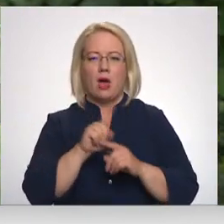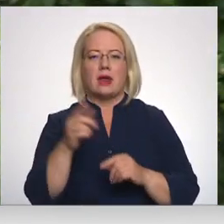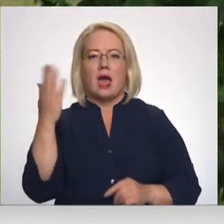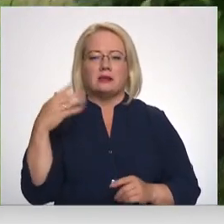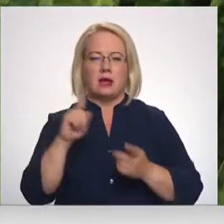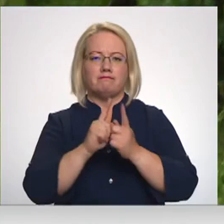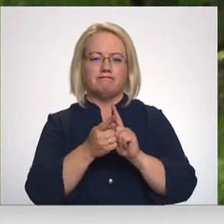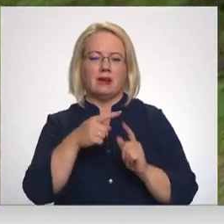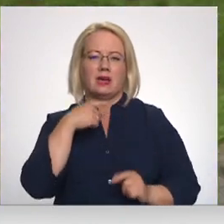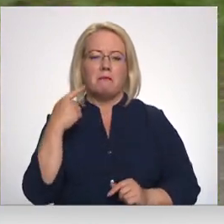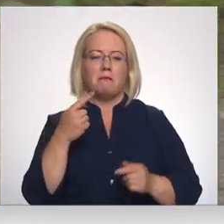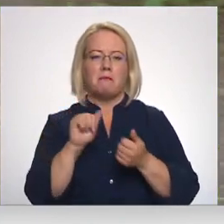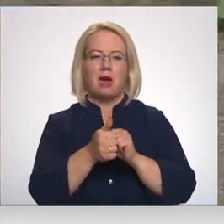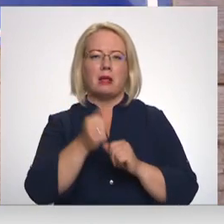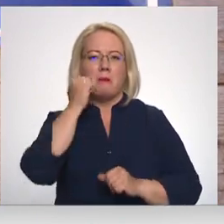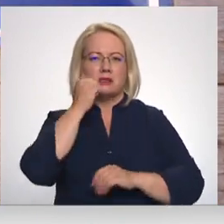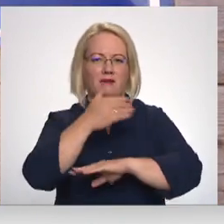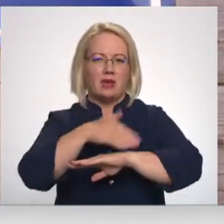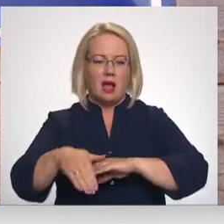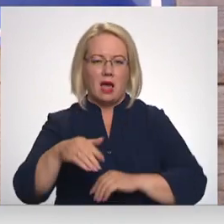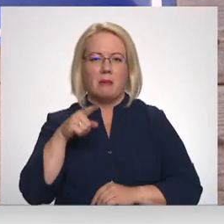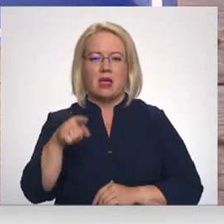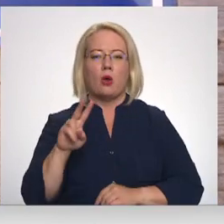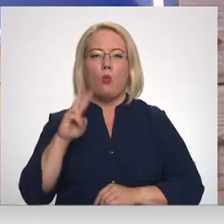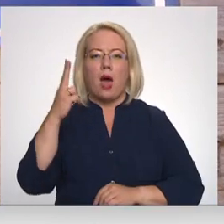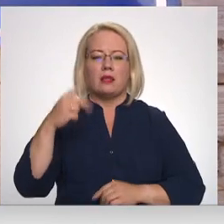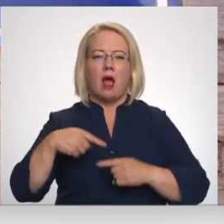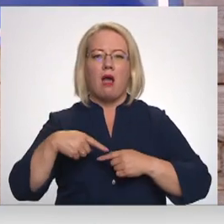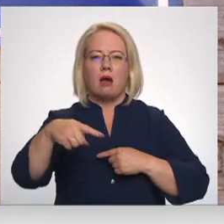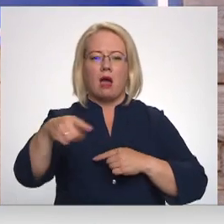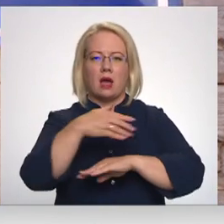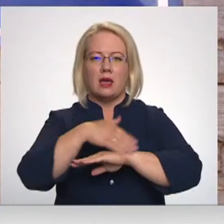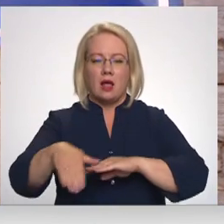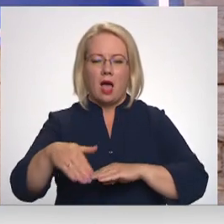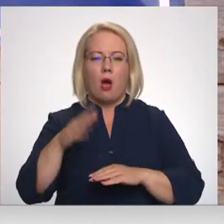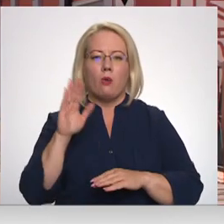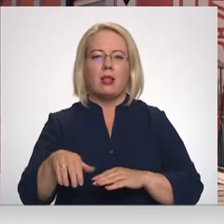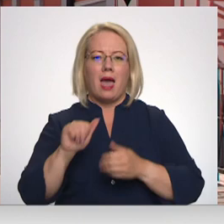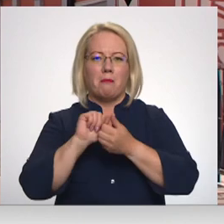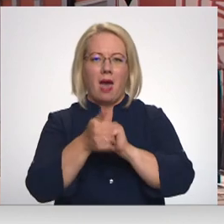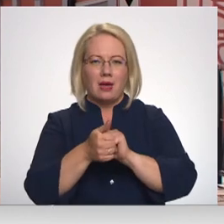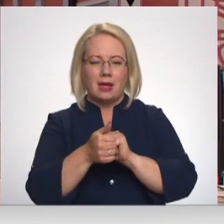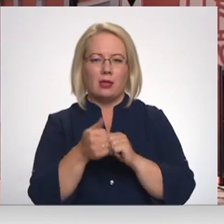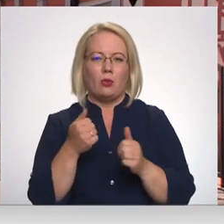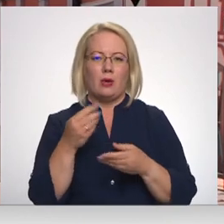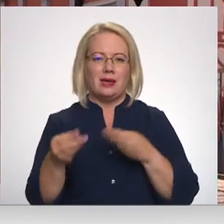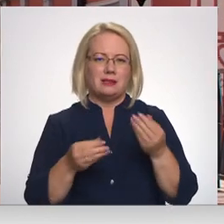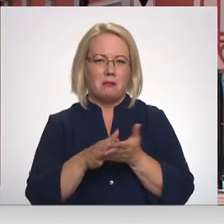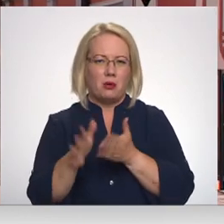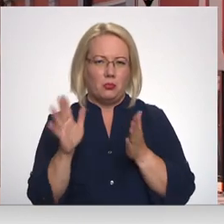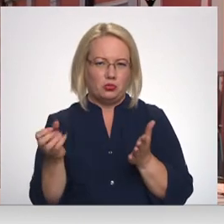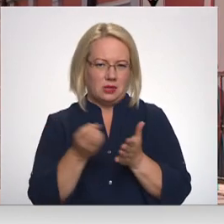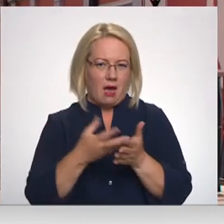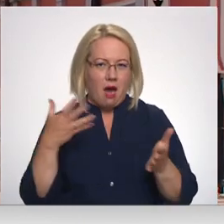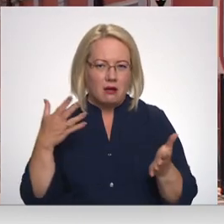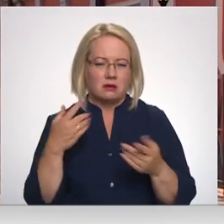Maskavas ielas nosaukumu, bet tā ar otrā garākā ielu Rīgā un izmaksas nosaukumu maņai būtu nesimērīgi dārgs vērtē Rīgas domē. Piemēram,